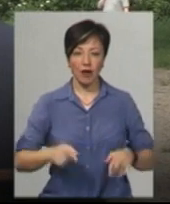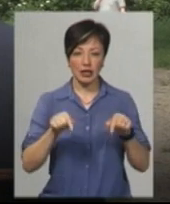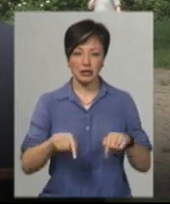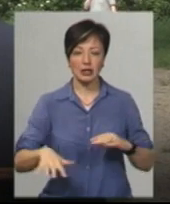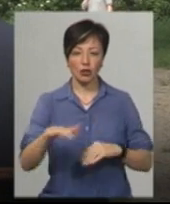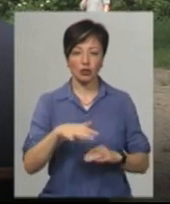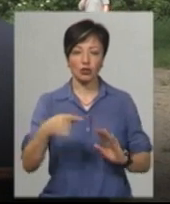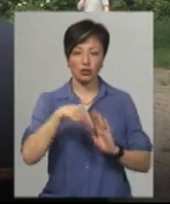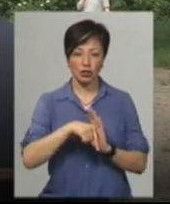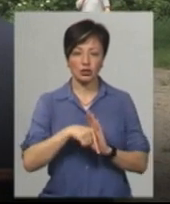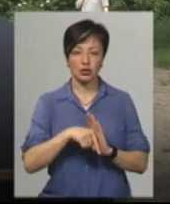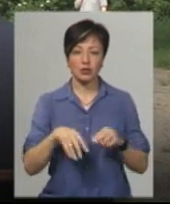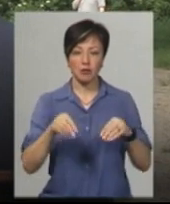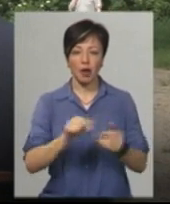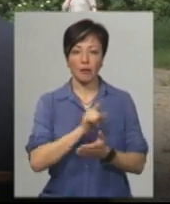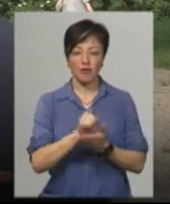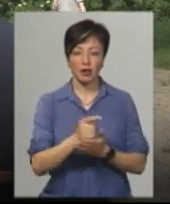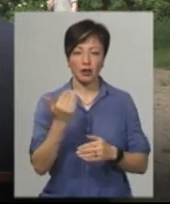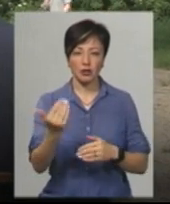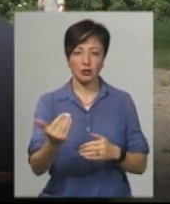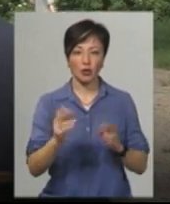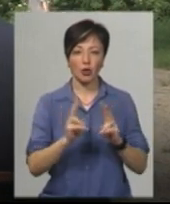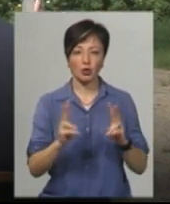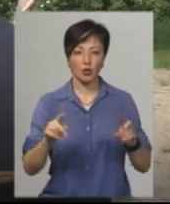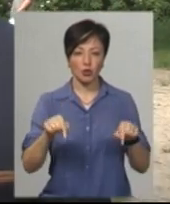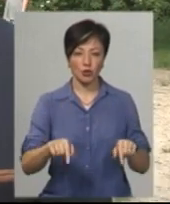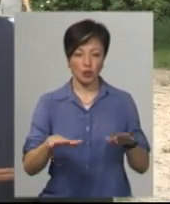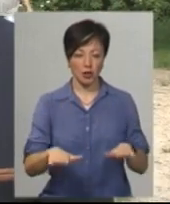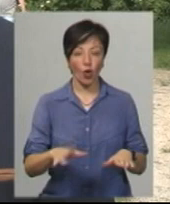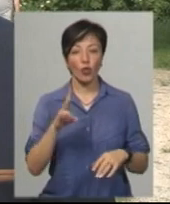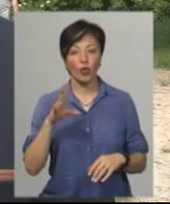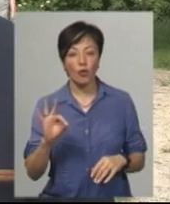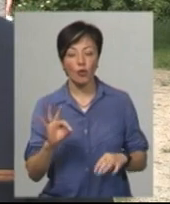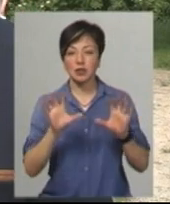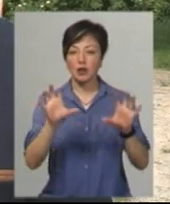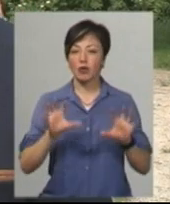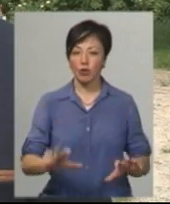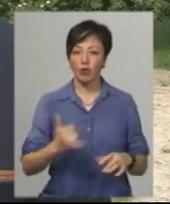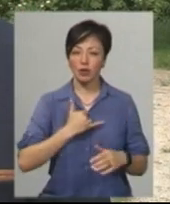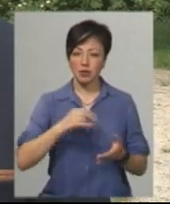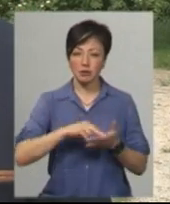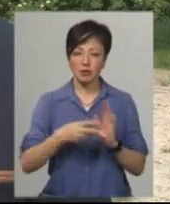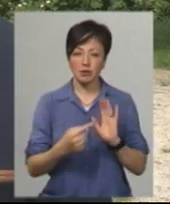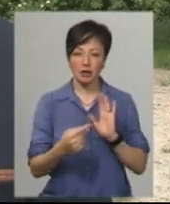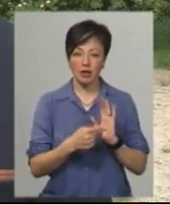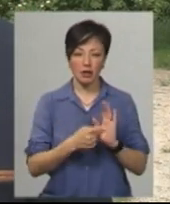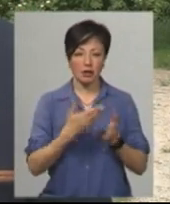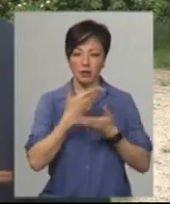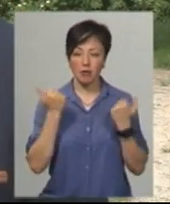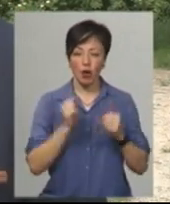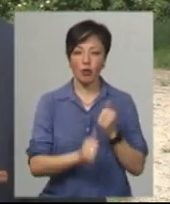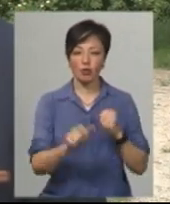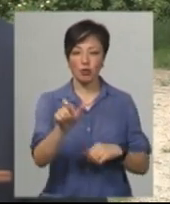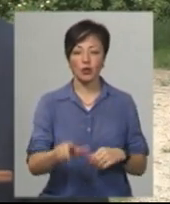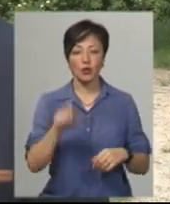території, значить земля повинна належати тим жителям, які вони проживають. Але законодавство в нас передбачає, там не вказано. Кожен